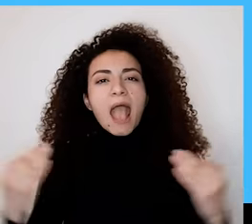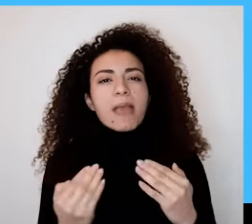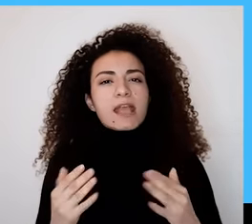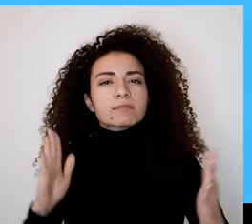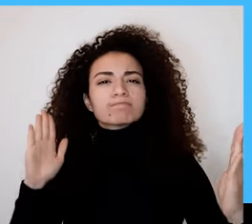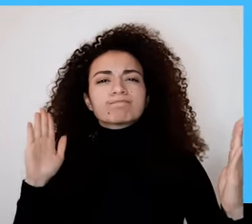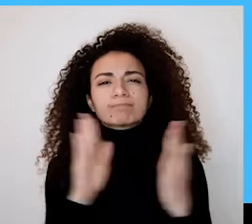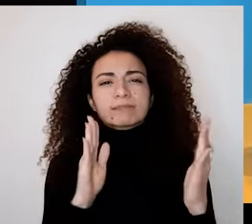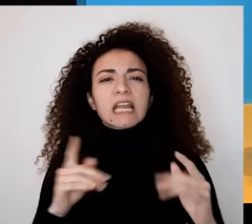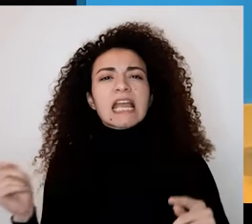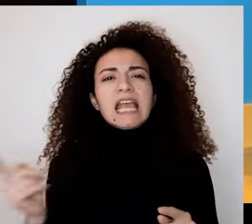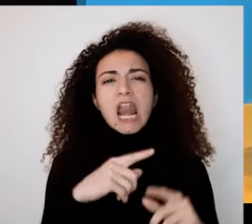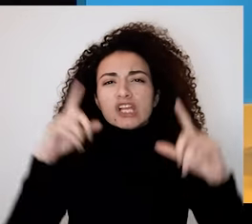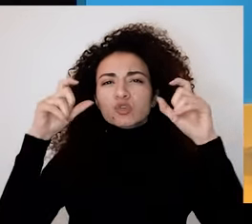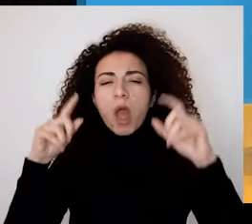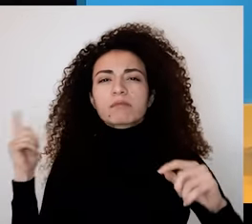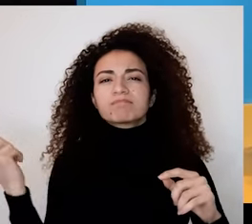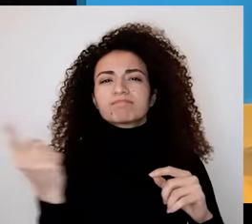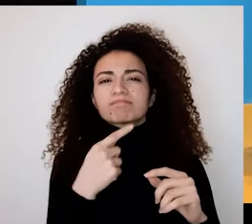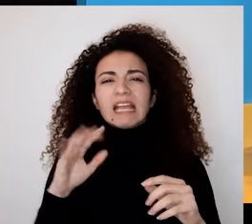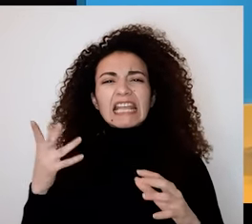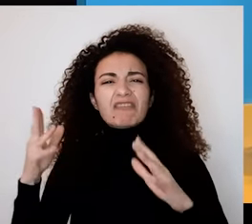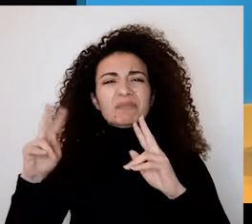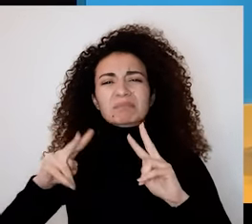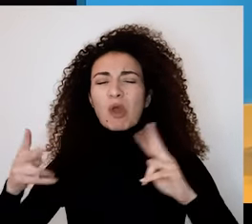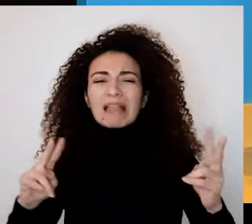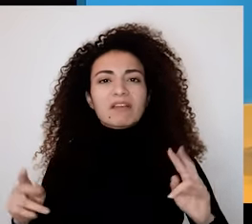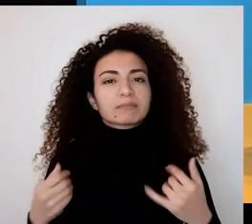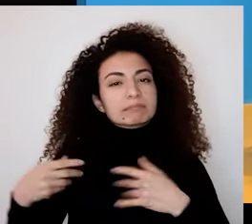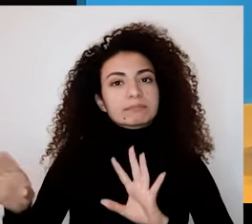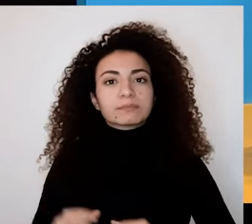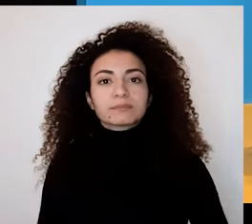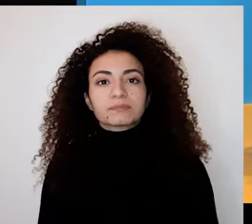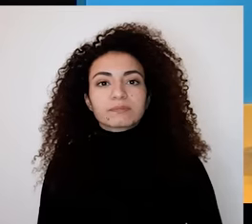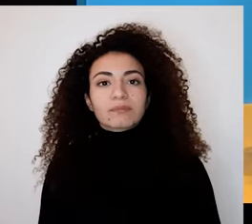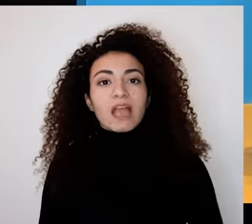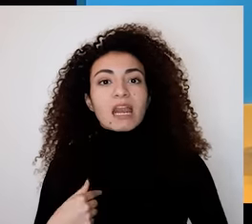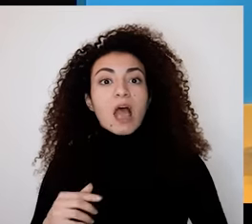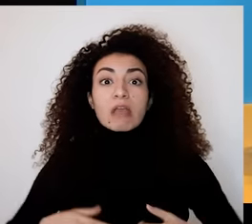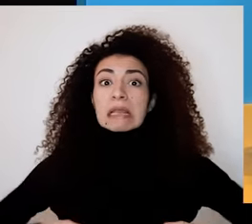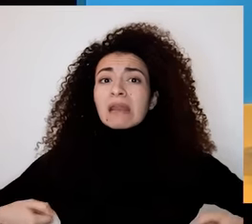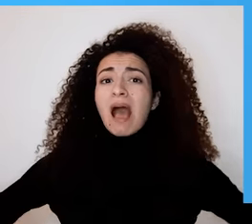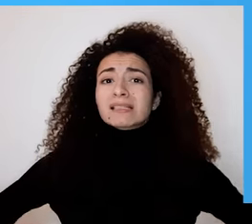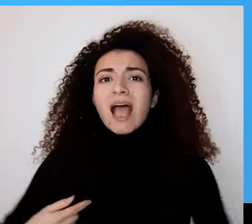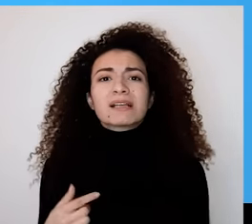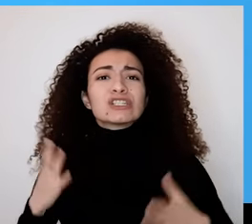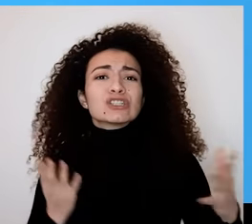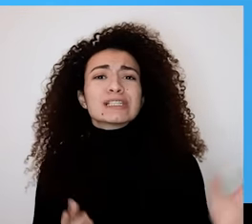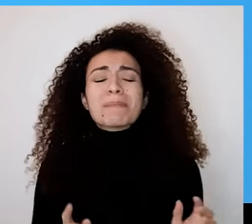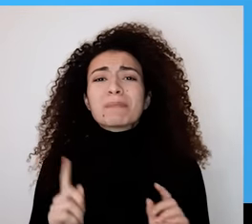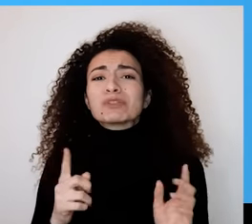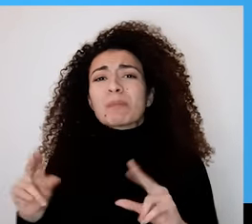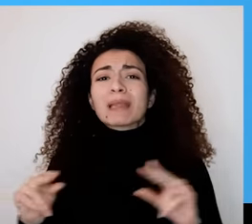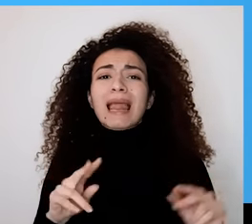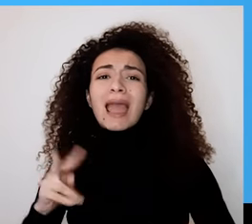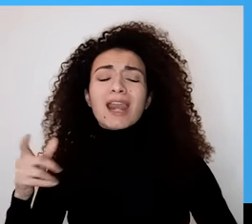بتوصلنا عن أجسادنا شكلي بيضحك أنا عندي وزن زايد جسمي مش مكتبه مثل الآخرين هالنماذج